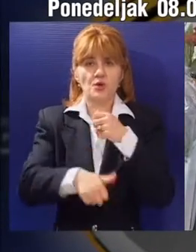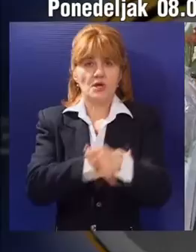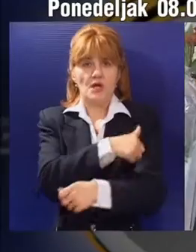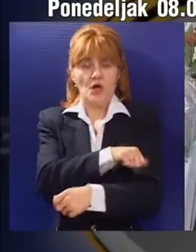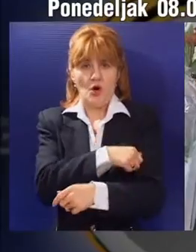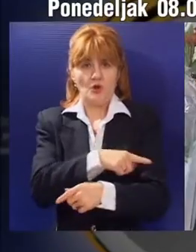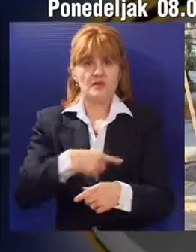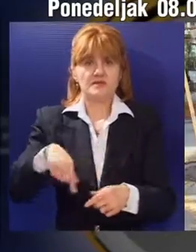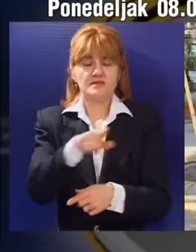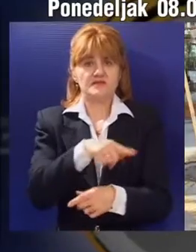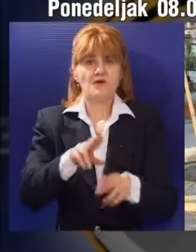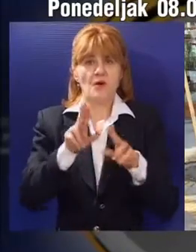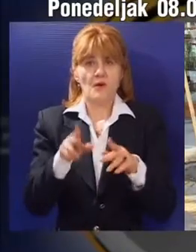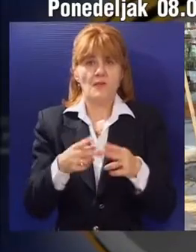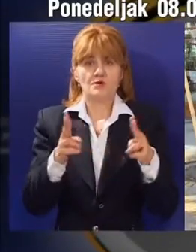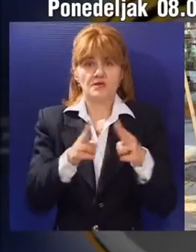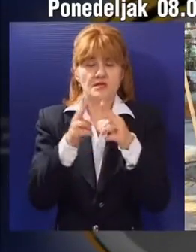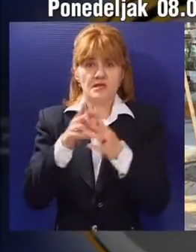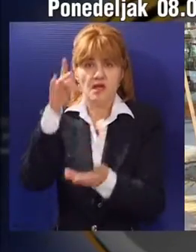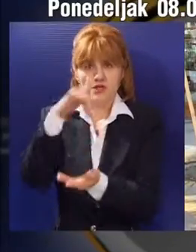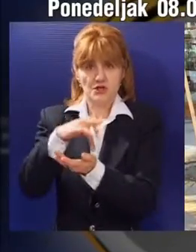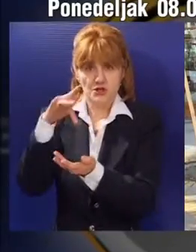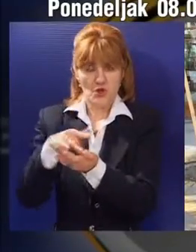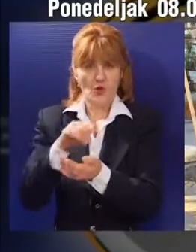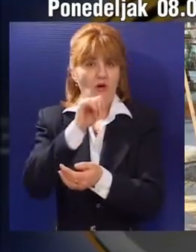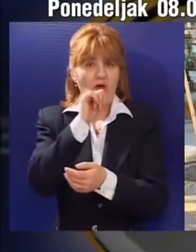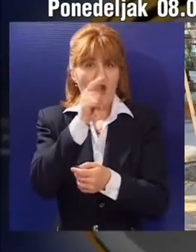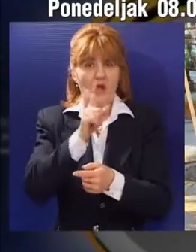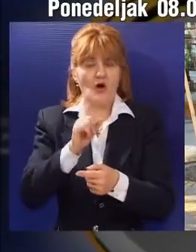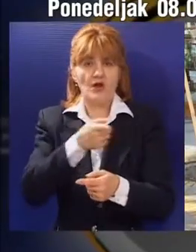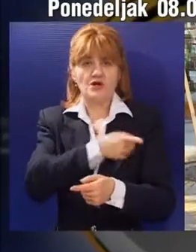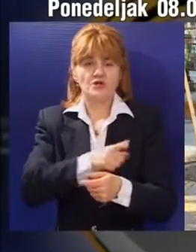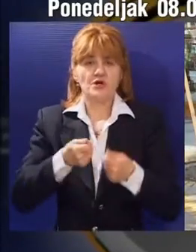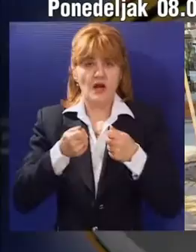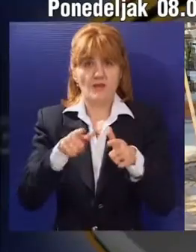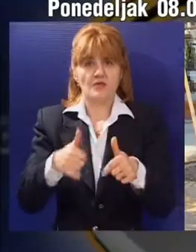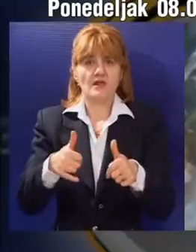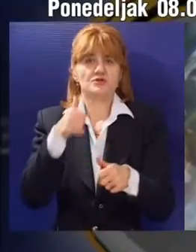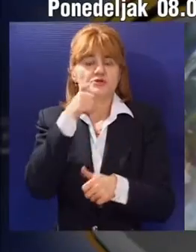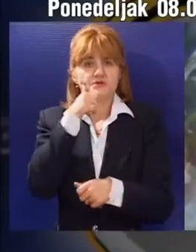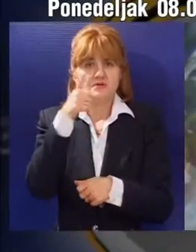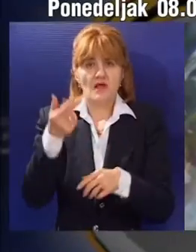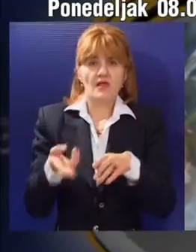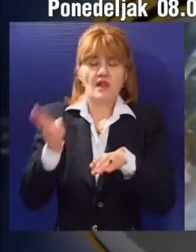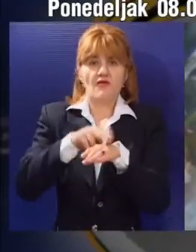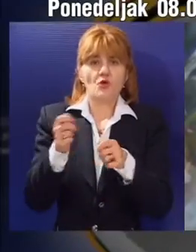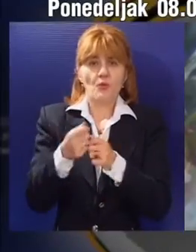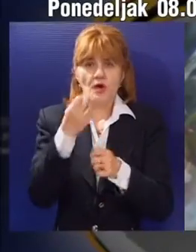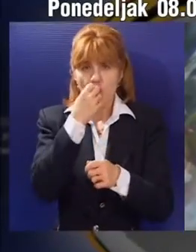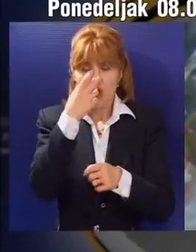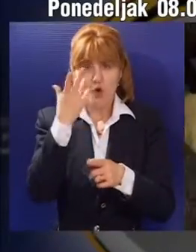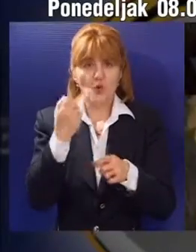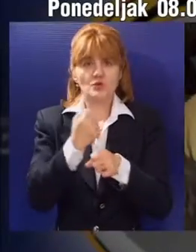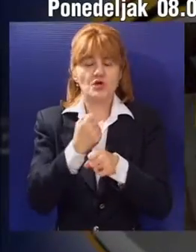Iako prodavce možete sresti na svakom čošku, niko se nije žalio na prometu toku današnjeg dana. Najviše se kupuju ruže,